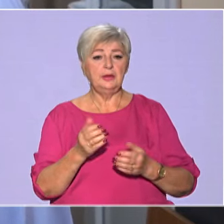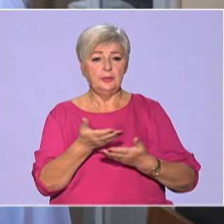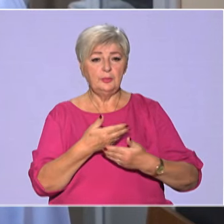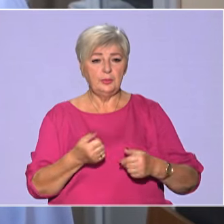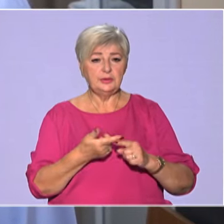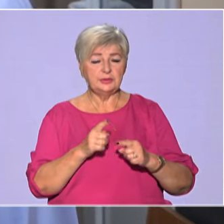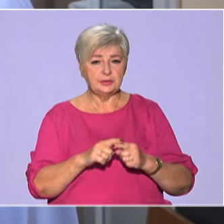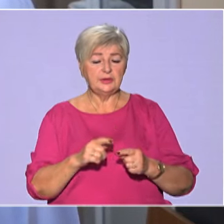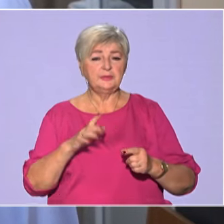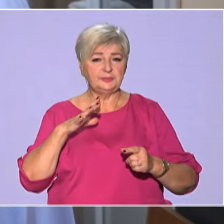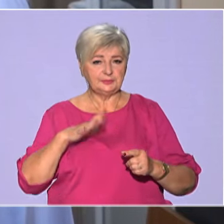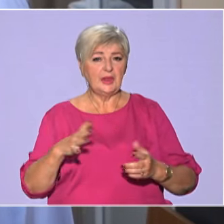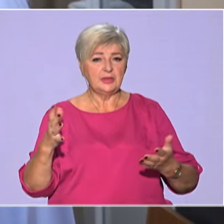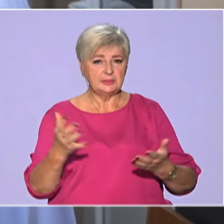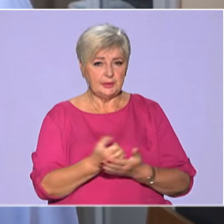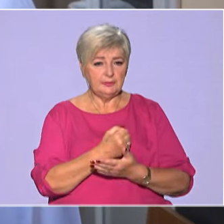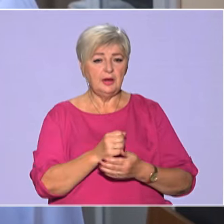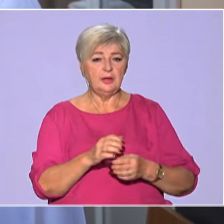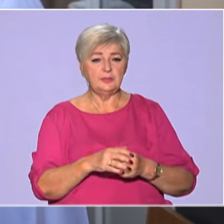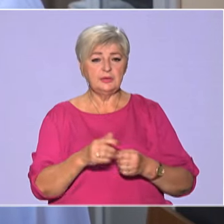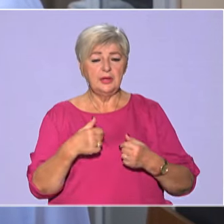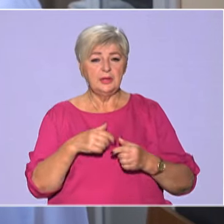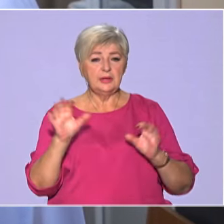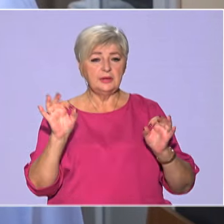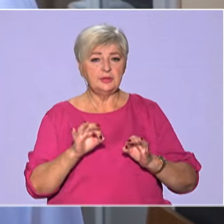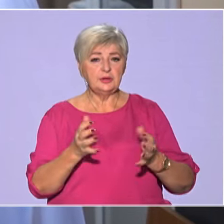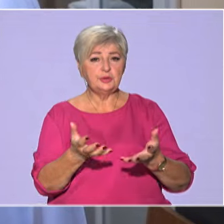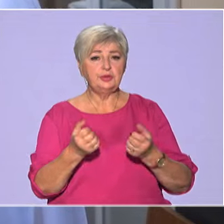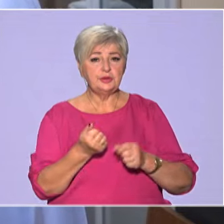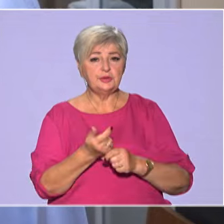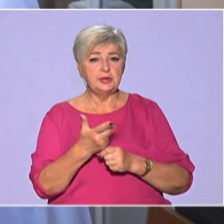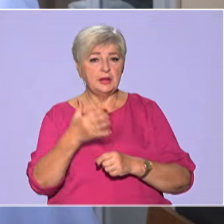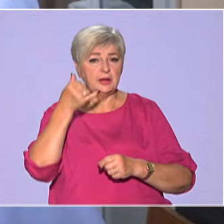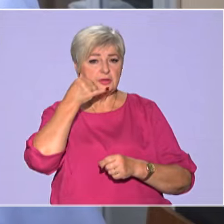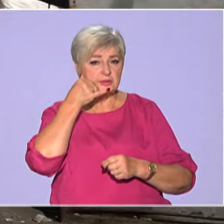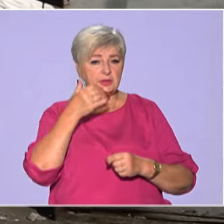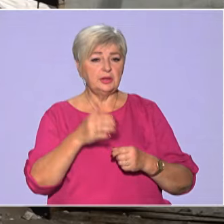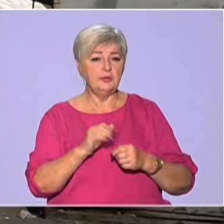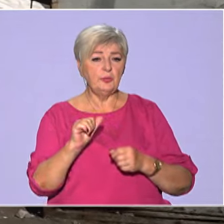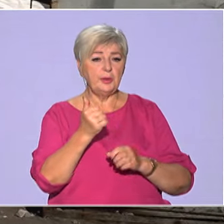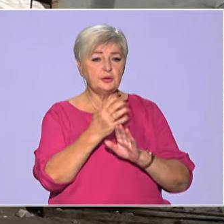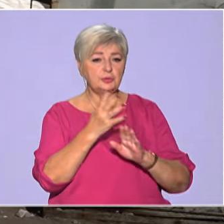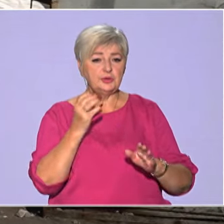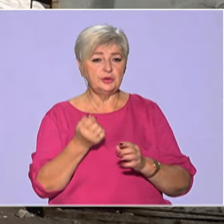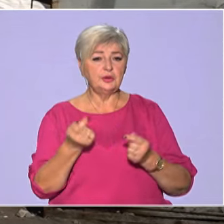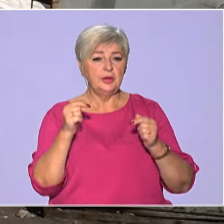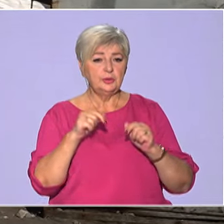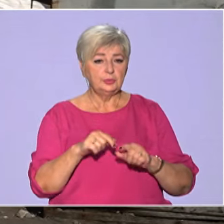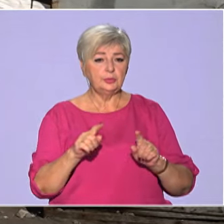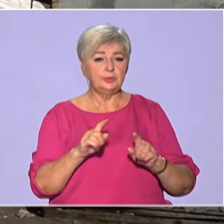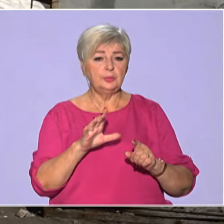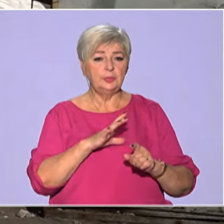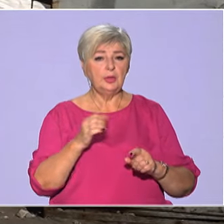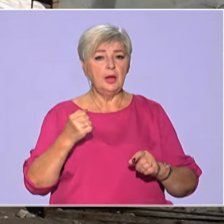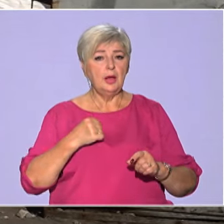справляємося. Я одразу одержав кілька дзвінків. В першу чергу, те, що тут був голова